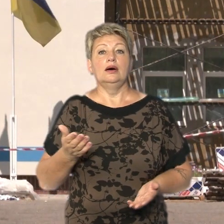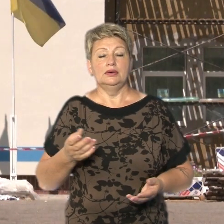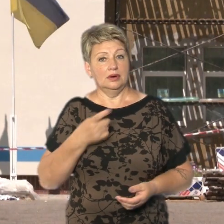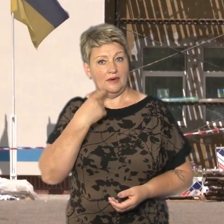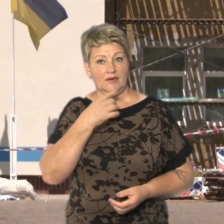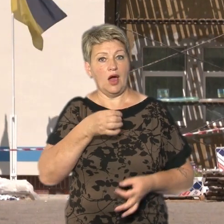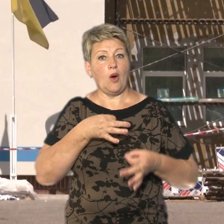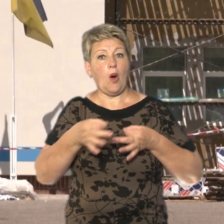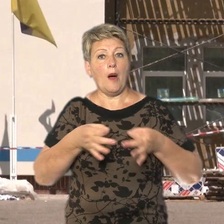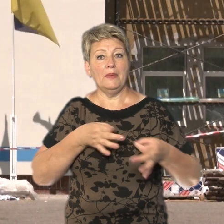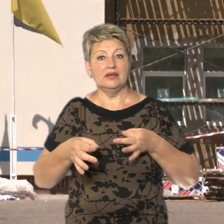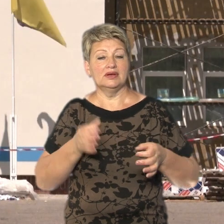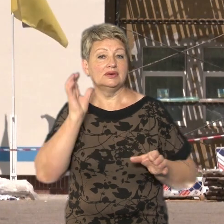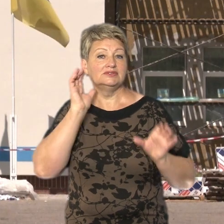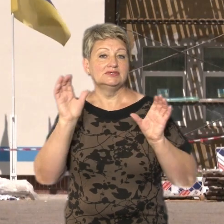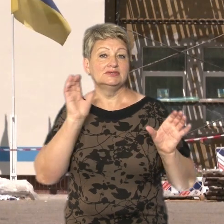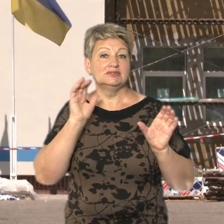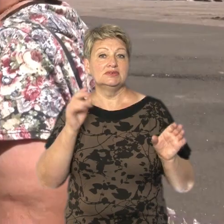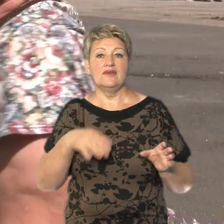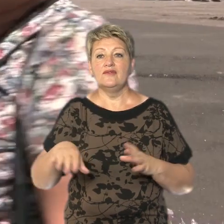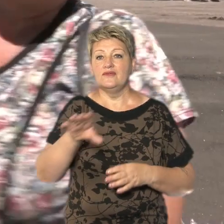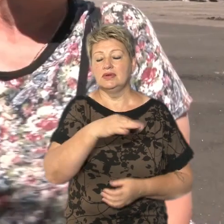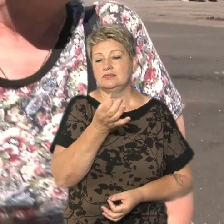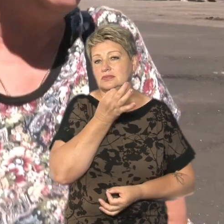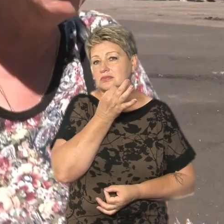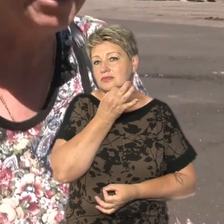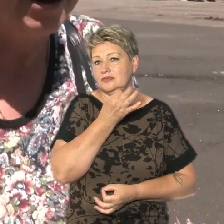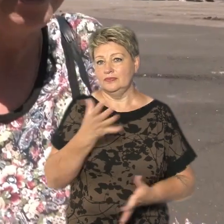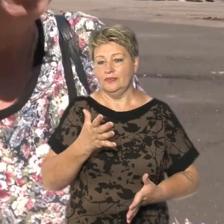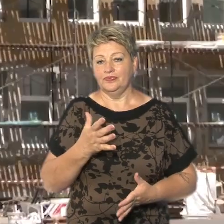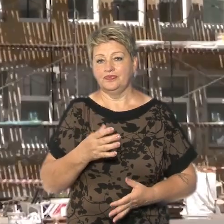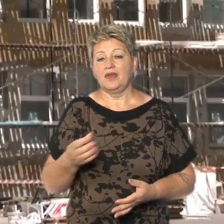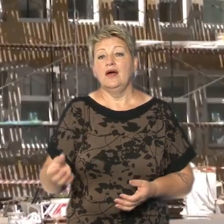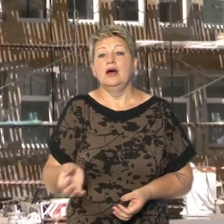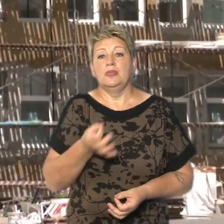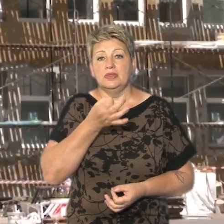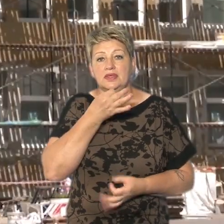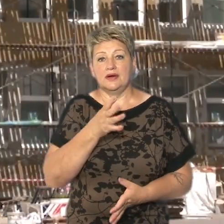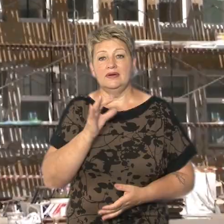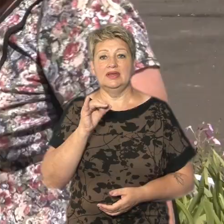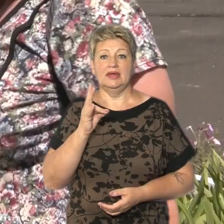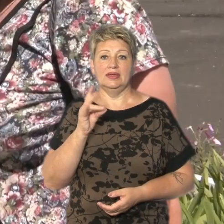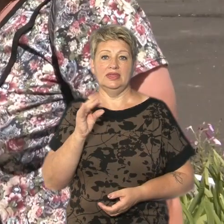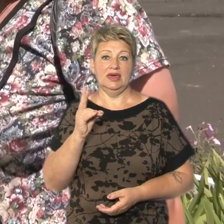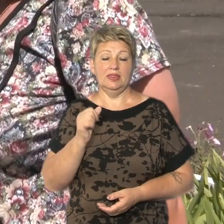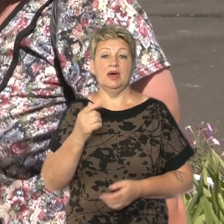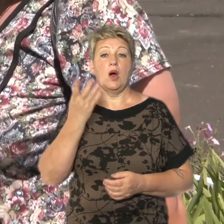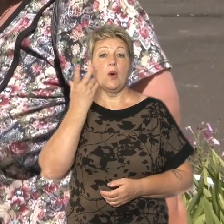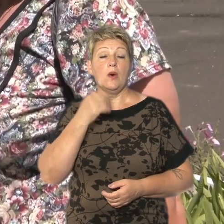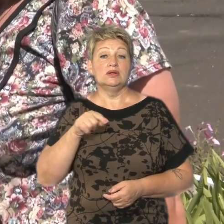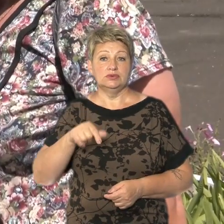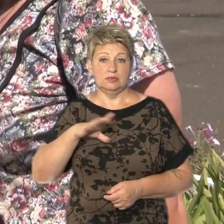коментарі якісь не треба дивитись. Всі просто в вас з торги. В захваті і пані Ніна, каже, колись тут вчився внук. Дуже